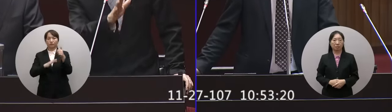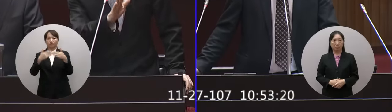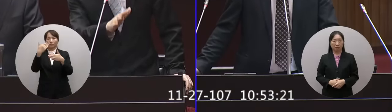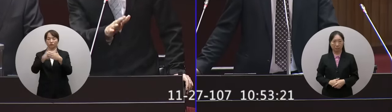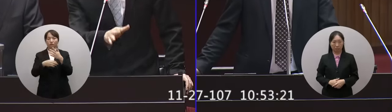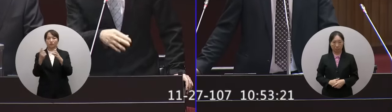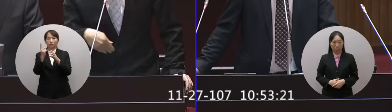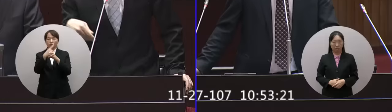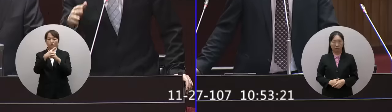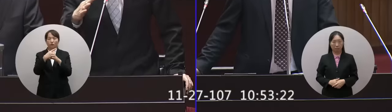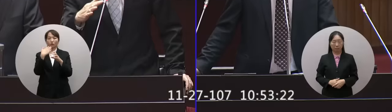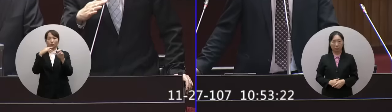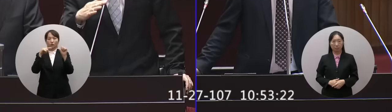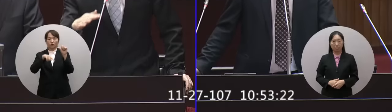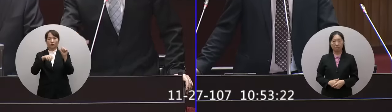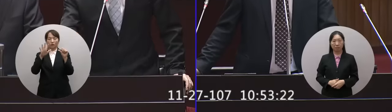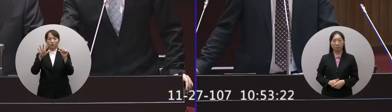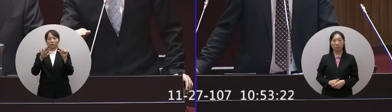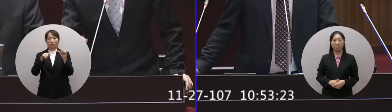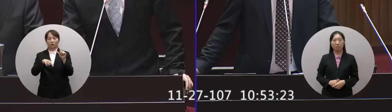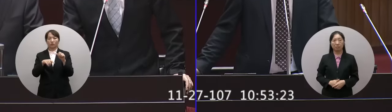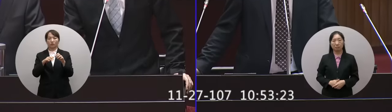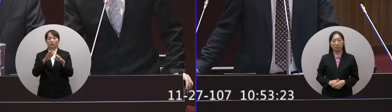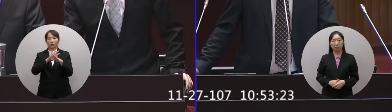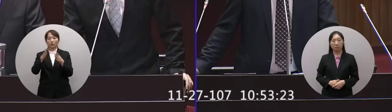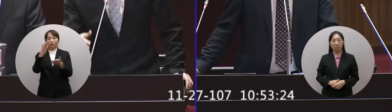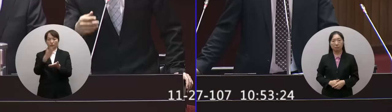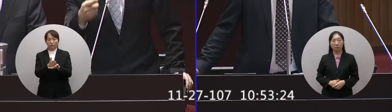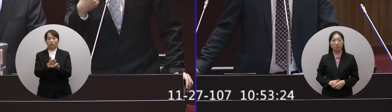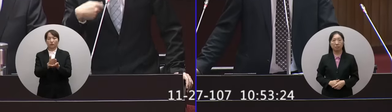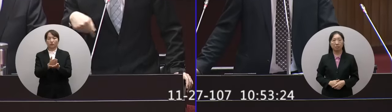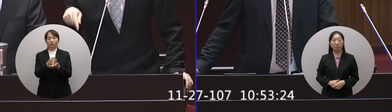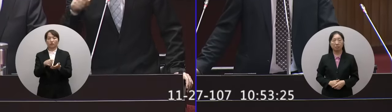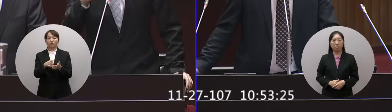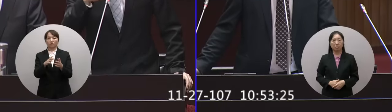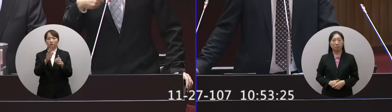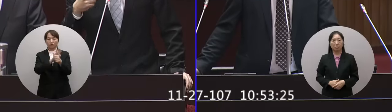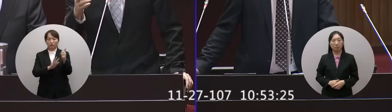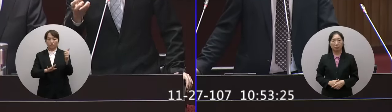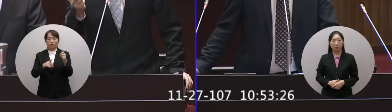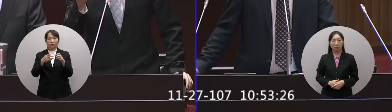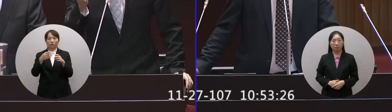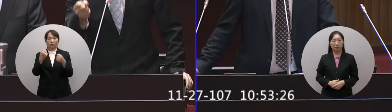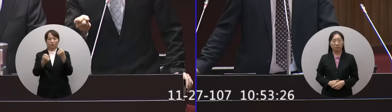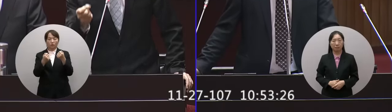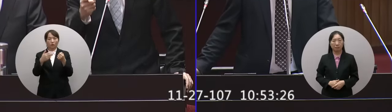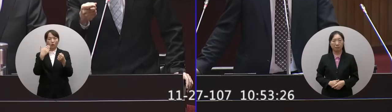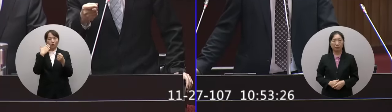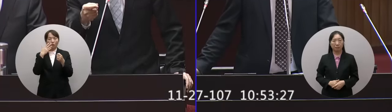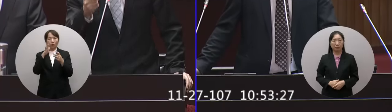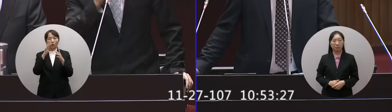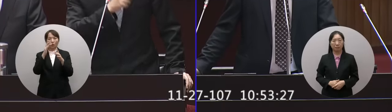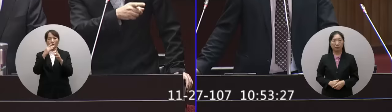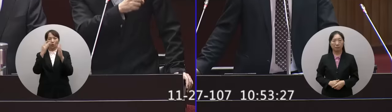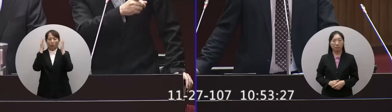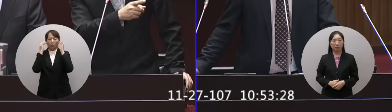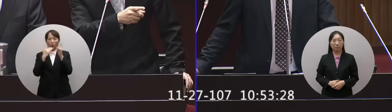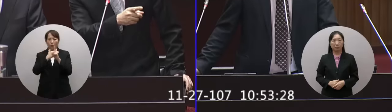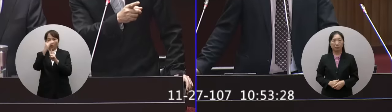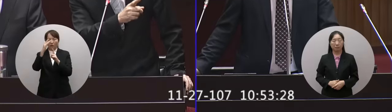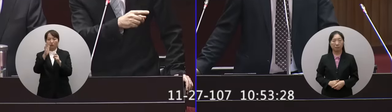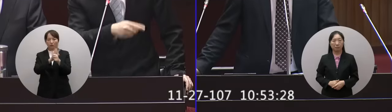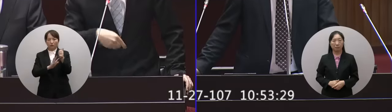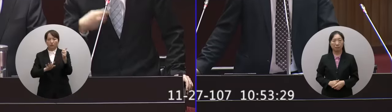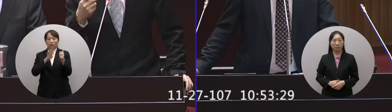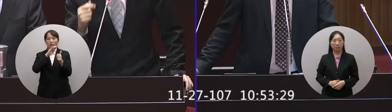速低於5霸的時候它就會整個停止這個當然對整個車子包括它如果有過熱議場直接就影